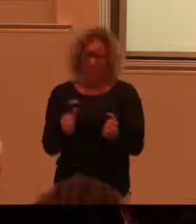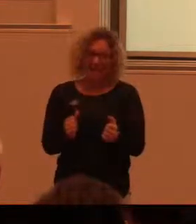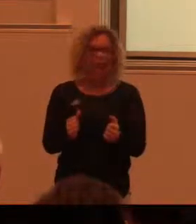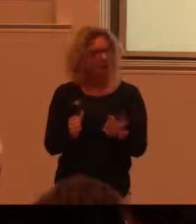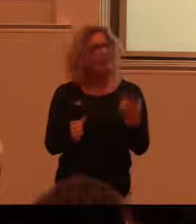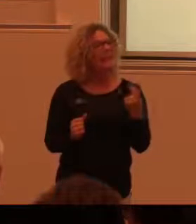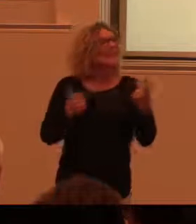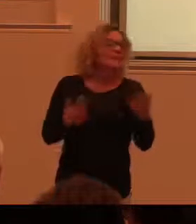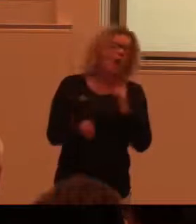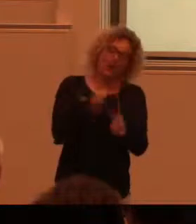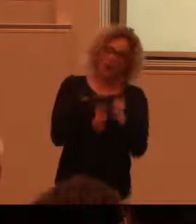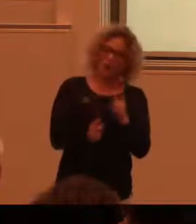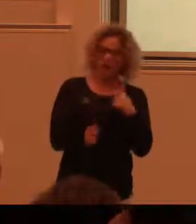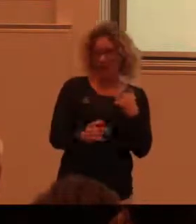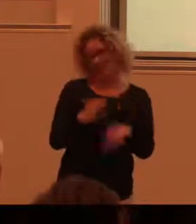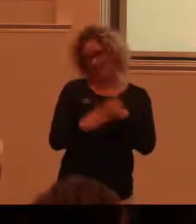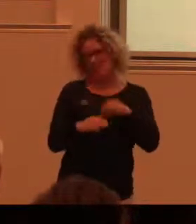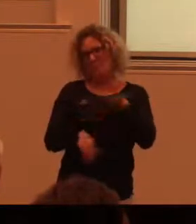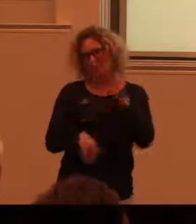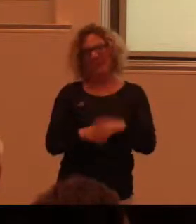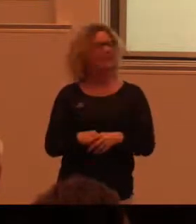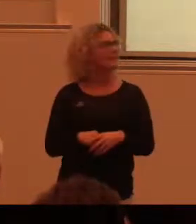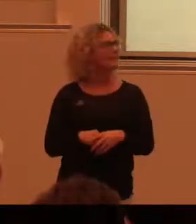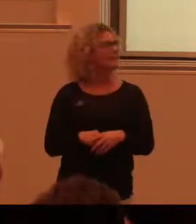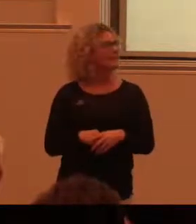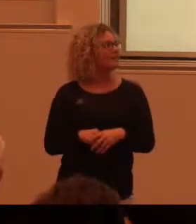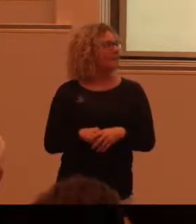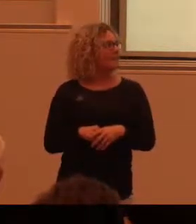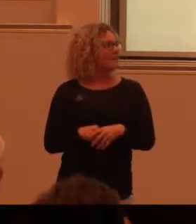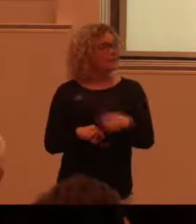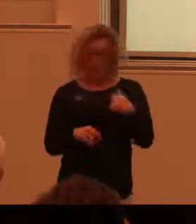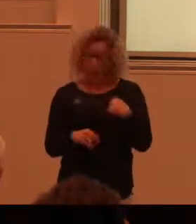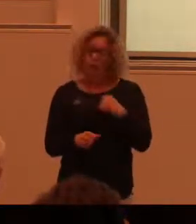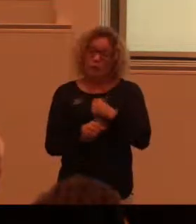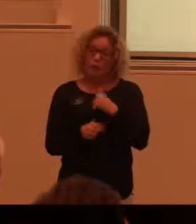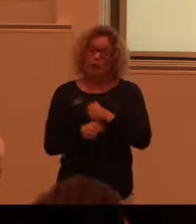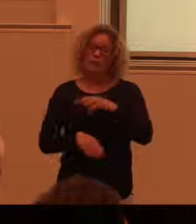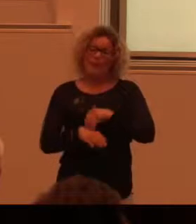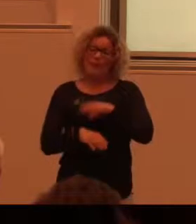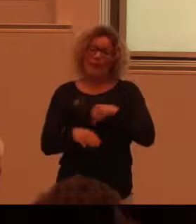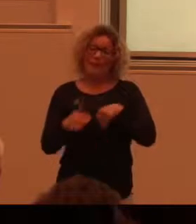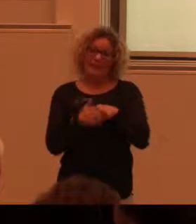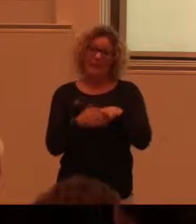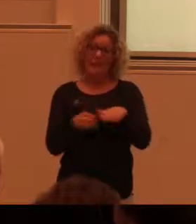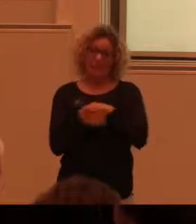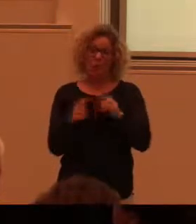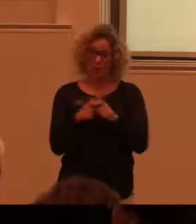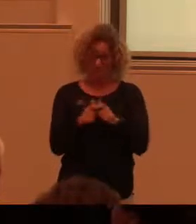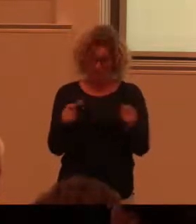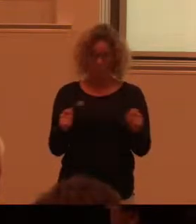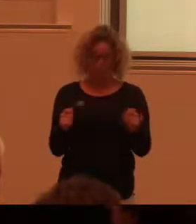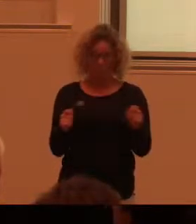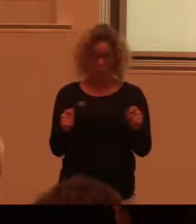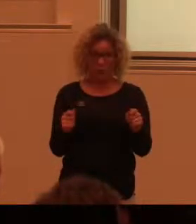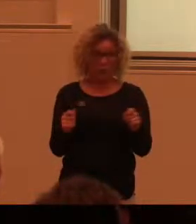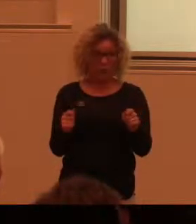kommer kanske så småningom. Jag tänkte bara det att jag jobbar ju på Sveriges Hembygdsförbund så att